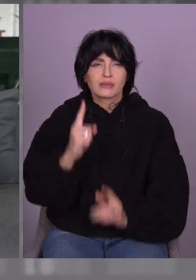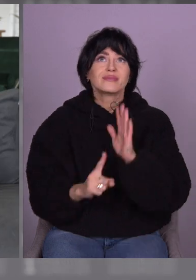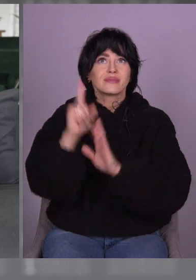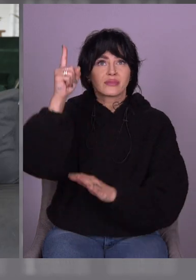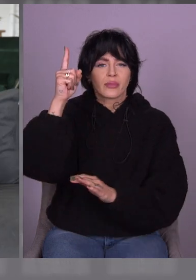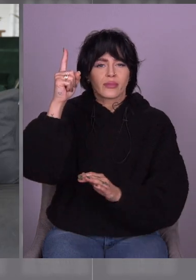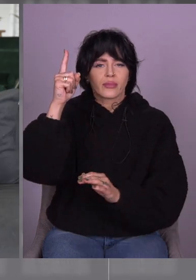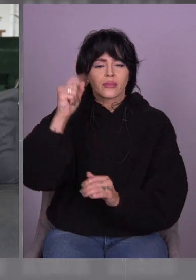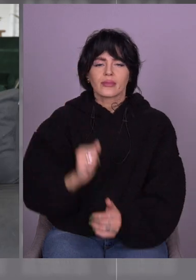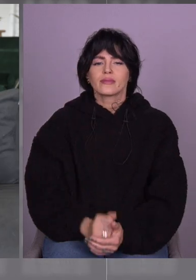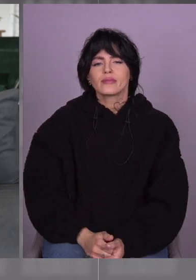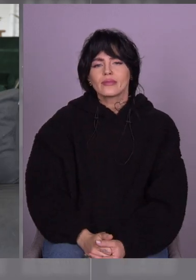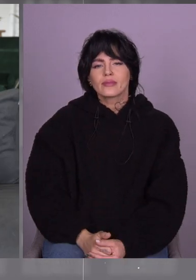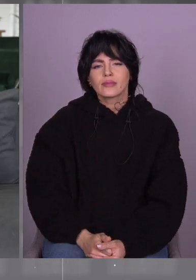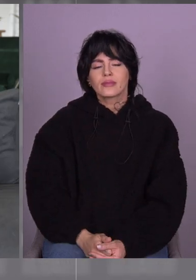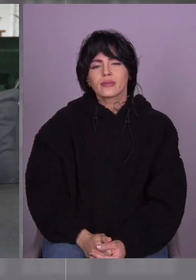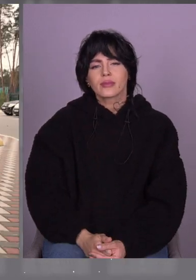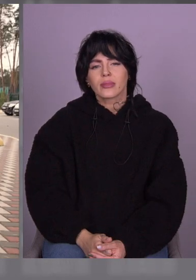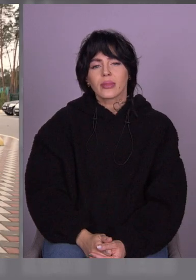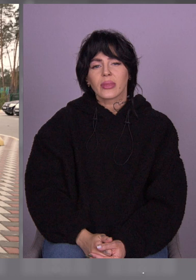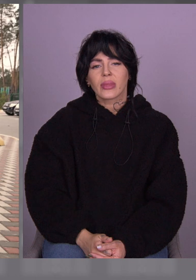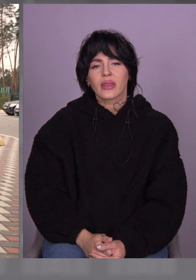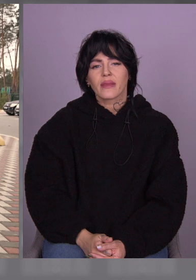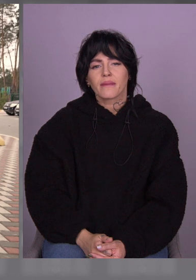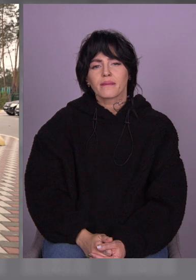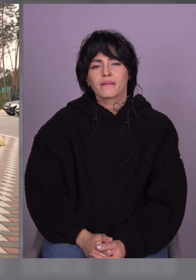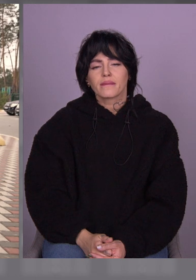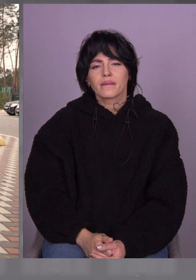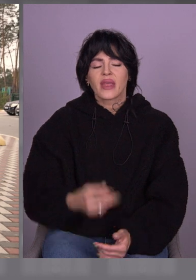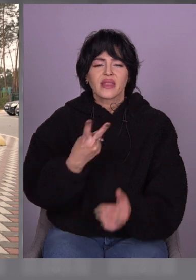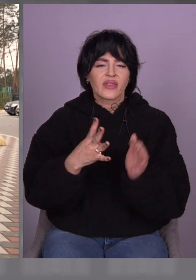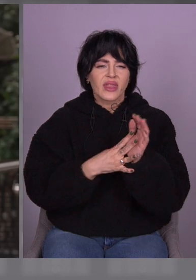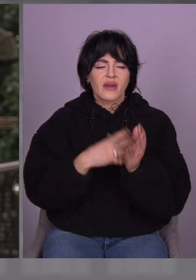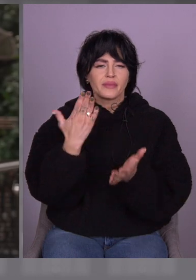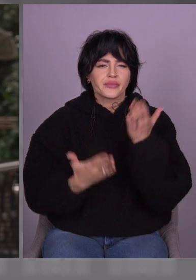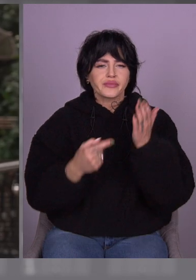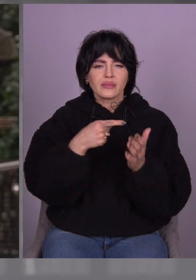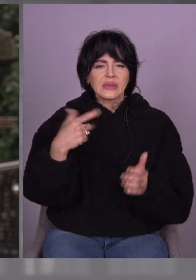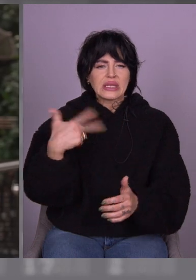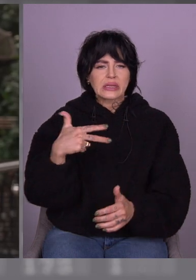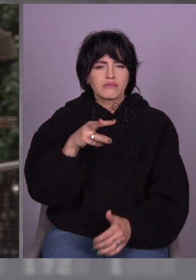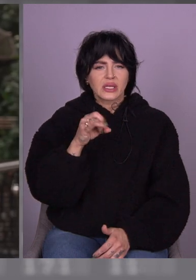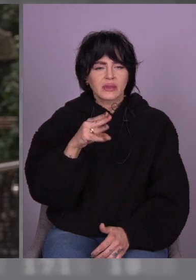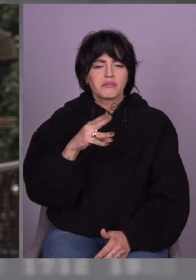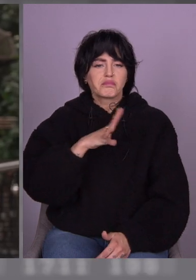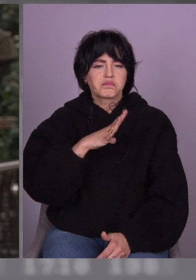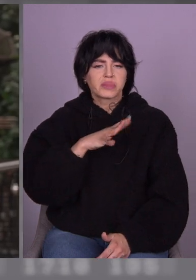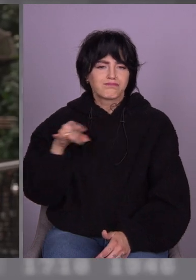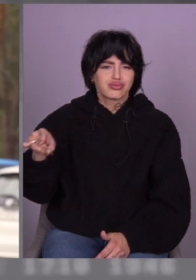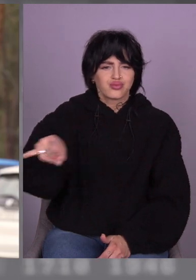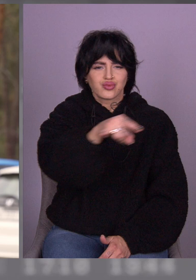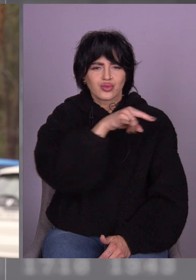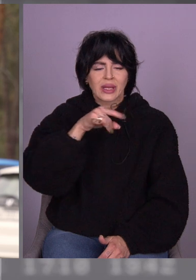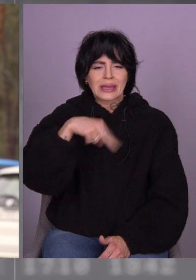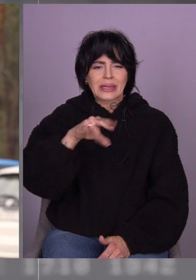Це було, мовно, дуже страшно. 29 чи 30 березня дрон прилетів, вони всі поховали